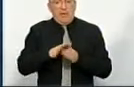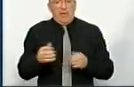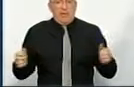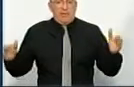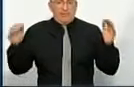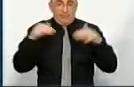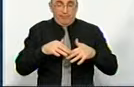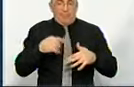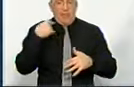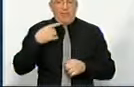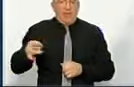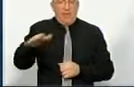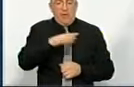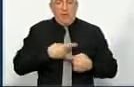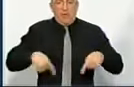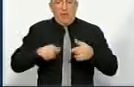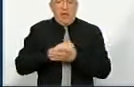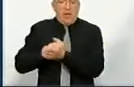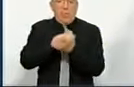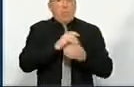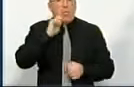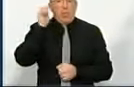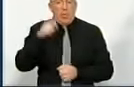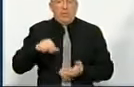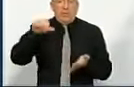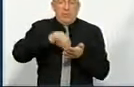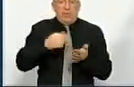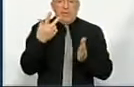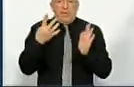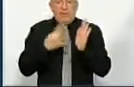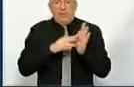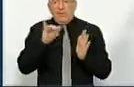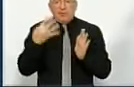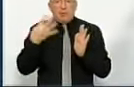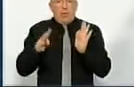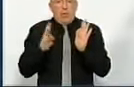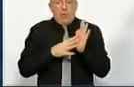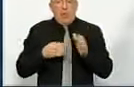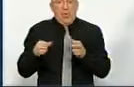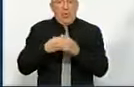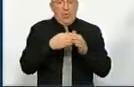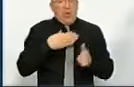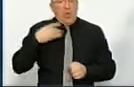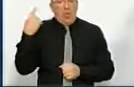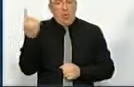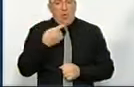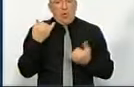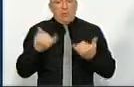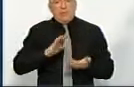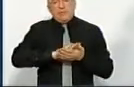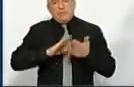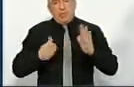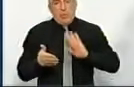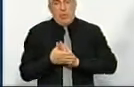загальні збори Кіровоградського регіонального відділення Асоціації міст України, членами якого є 39 із 49 громад нашої області. Про нинішню